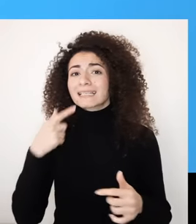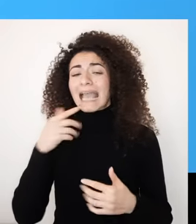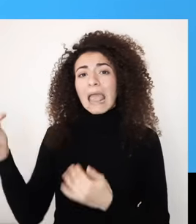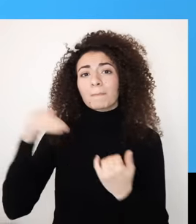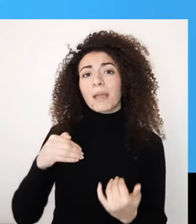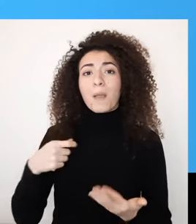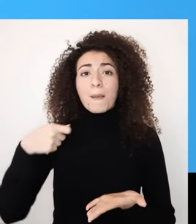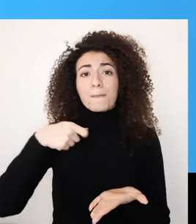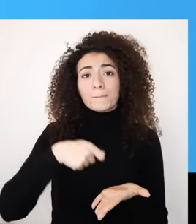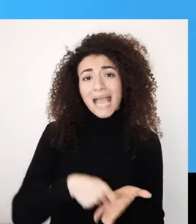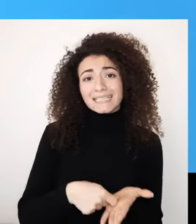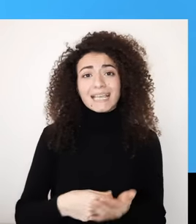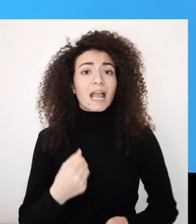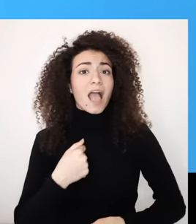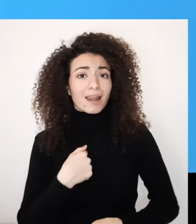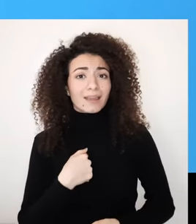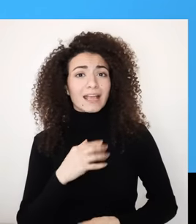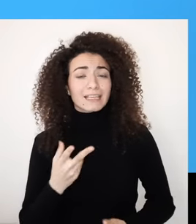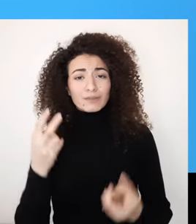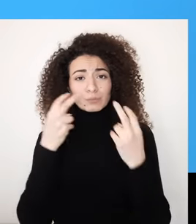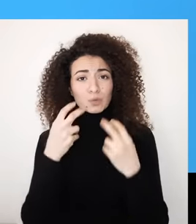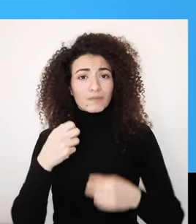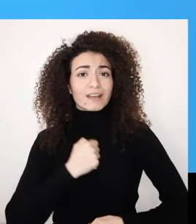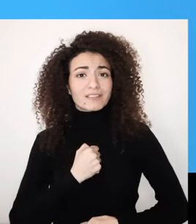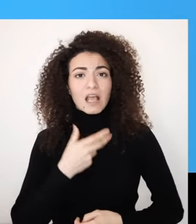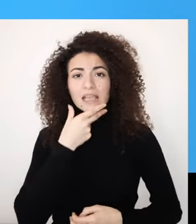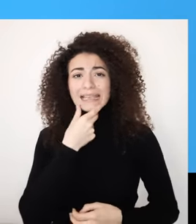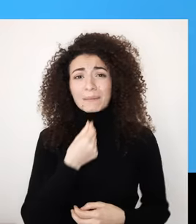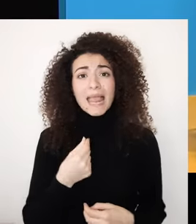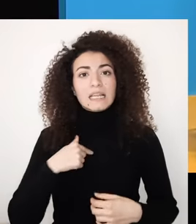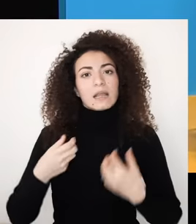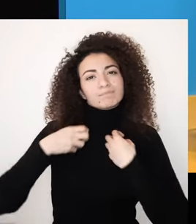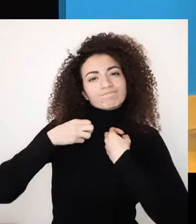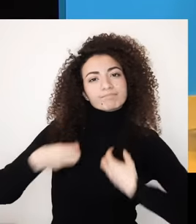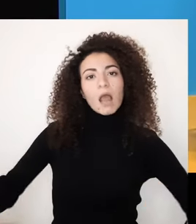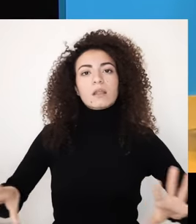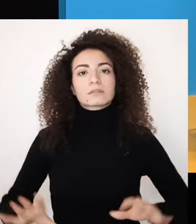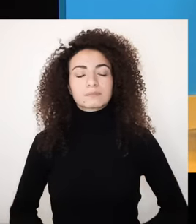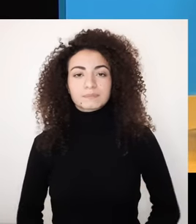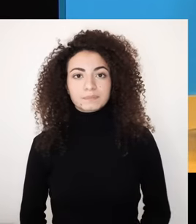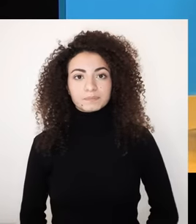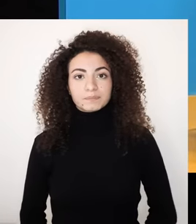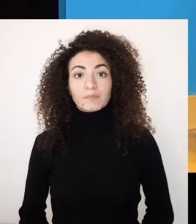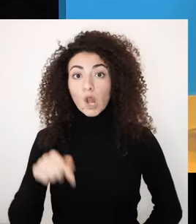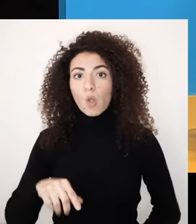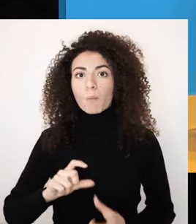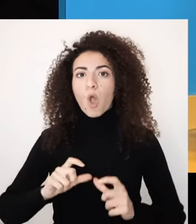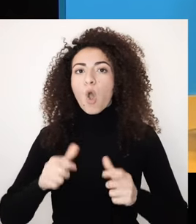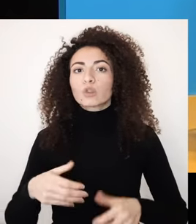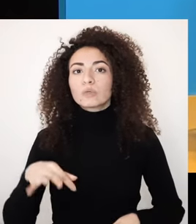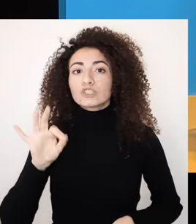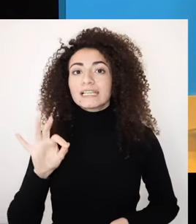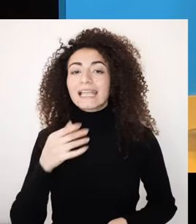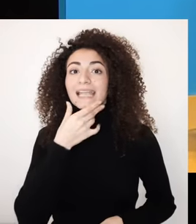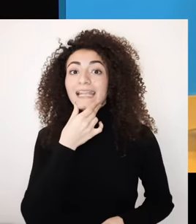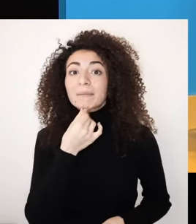حاولنا نتمرن على تحديدها ومعرفتها بهدف التحرر مننا اليوم رح نخطي خطوة جديدة صوب